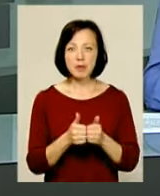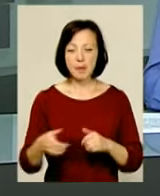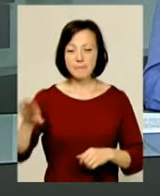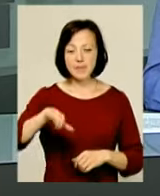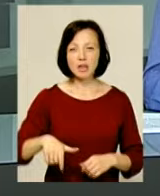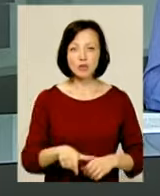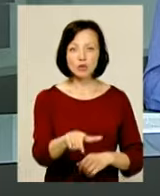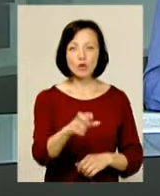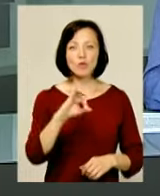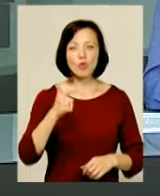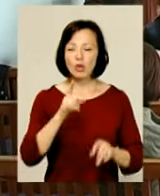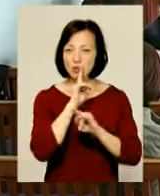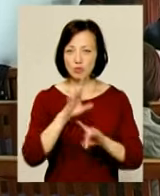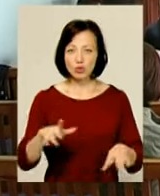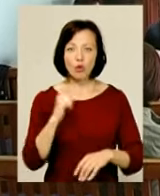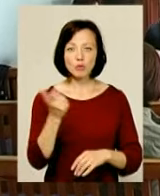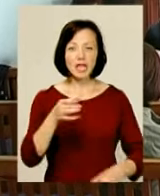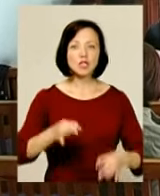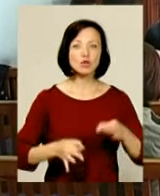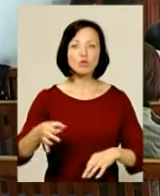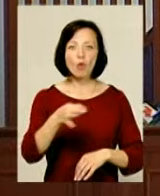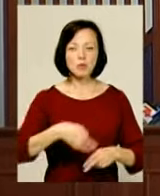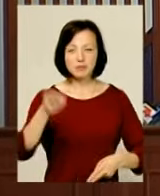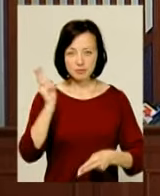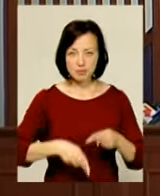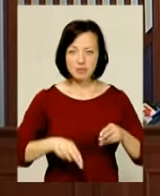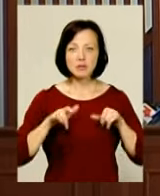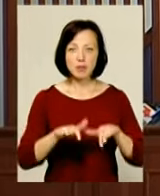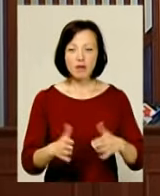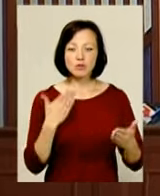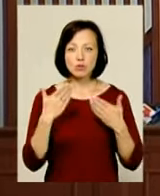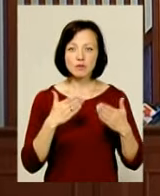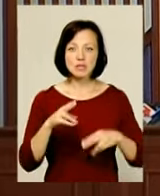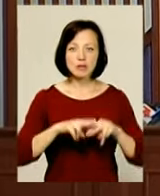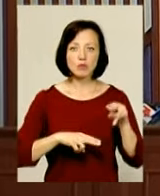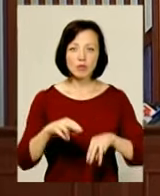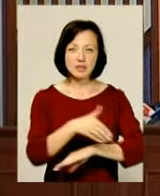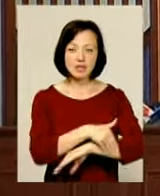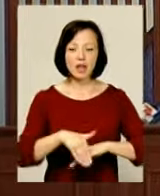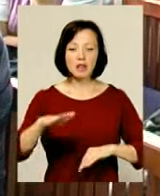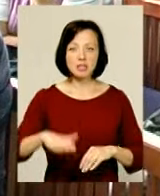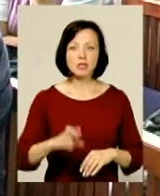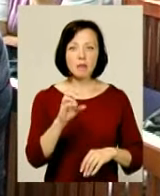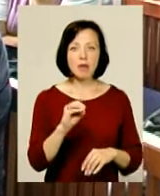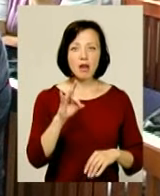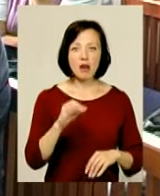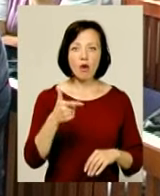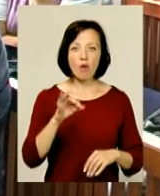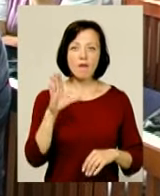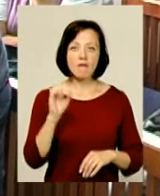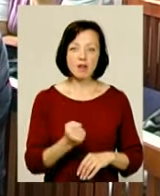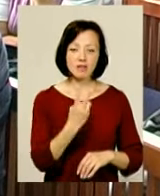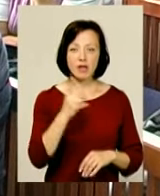Південного Бугу не буде. Господарський суд області поставив крапку у справі стосовно забудови за адресою Нижня Берегова 2